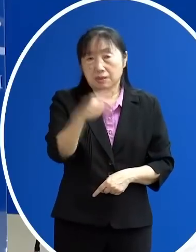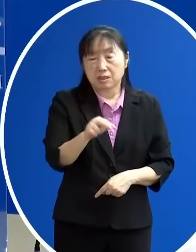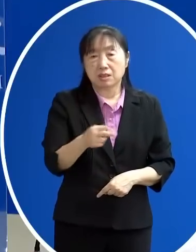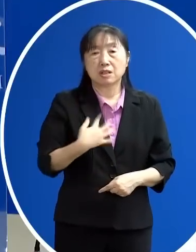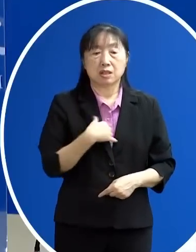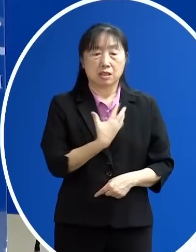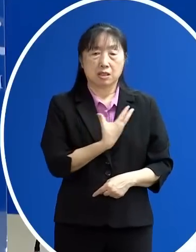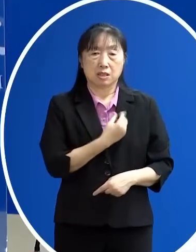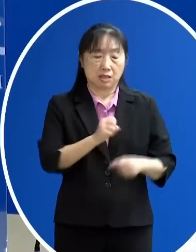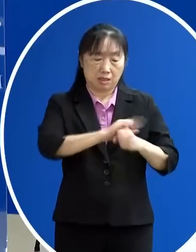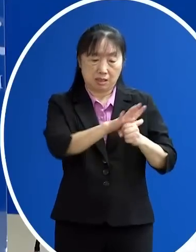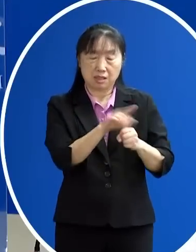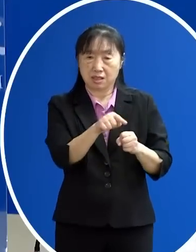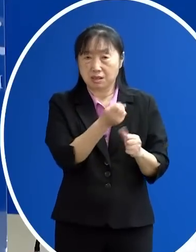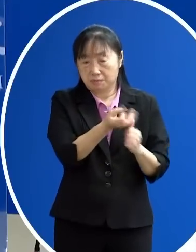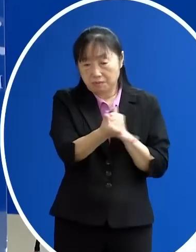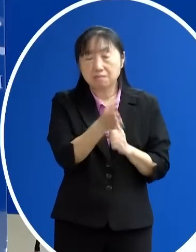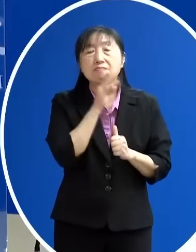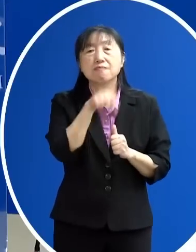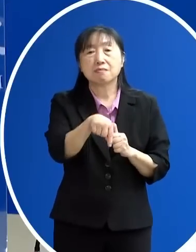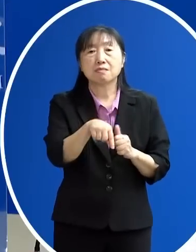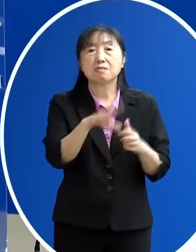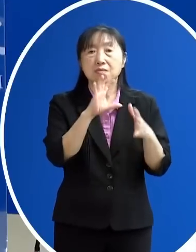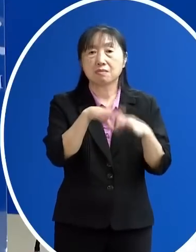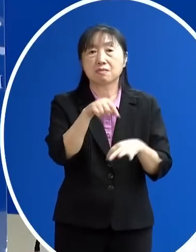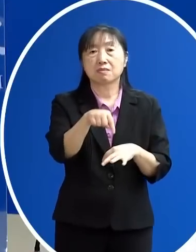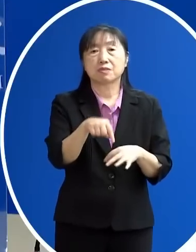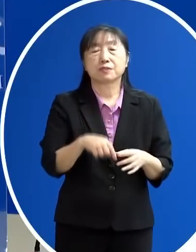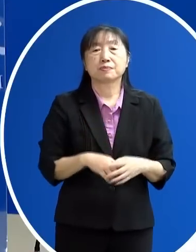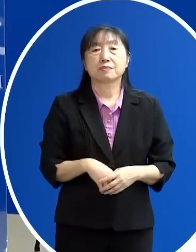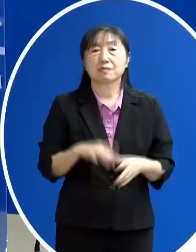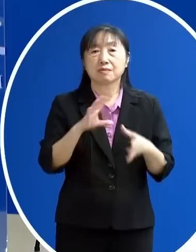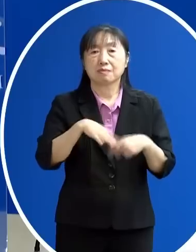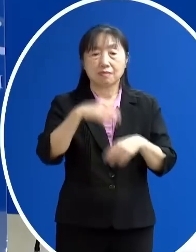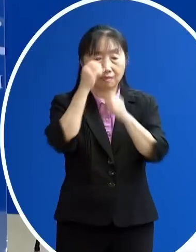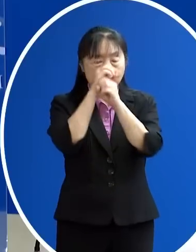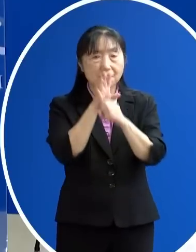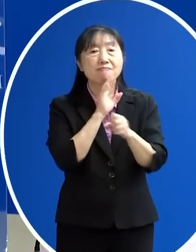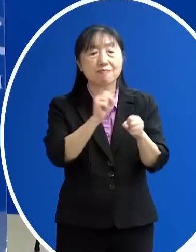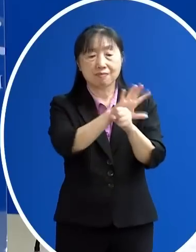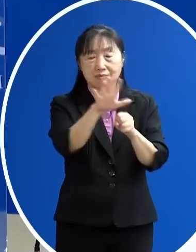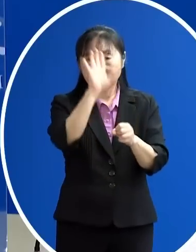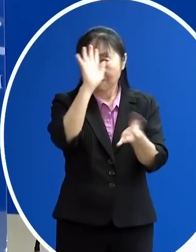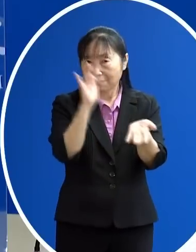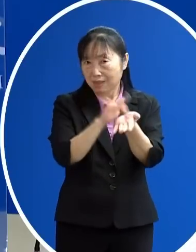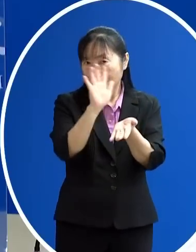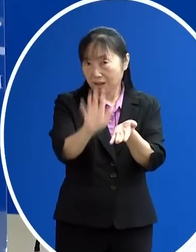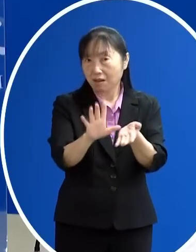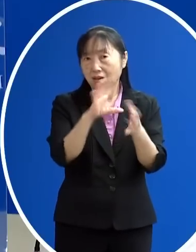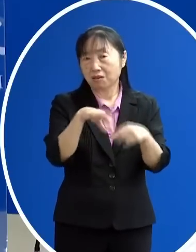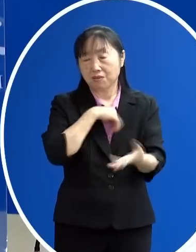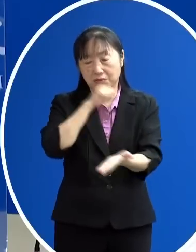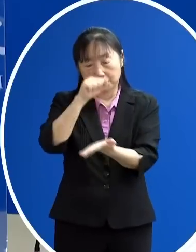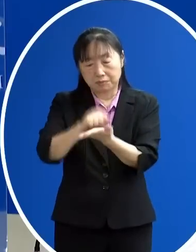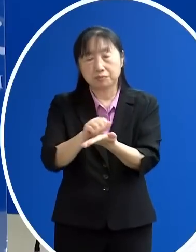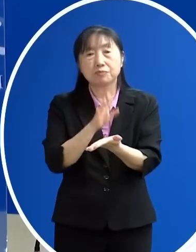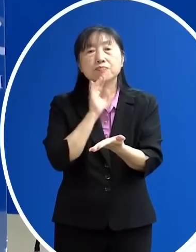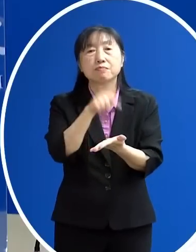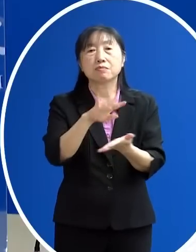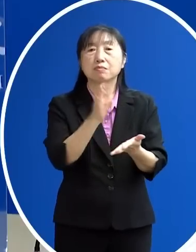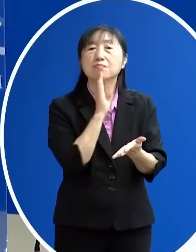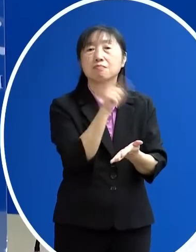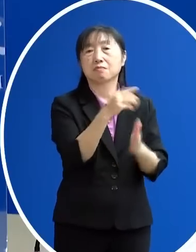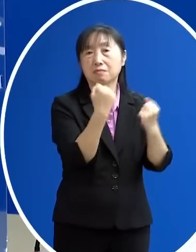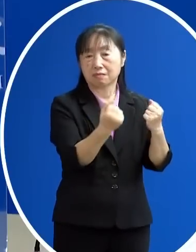新冠病毒感染那這個死因的部分 因為是有驗到新冠病毒所以有列上去 不過究竟在家